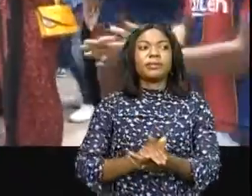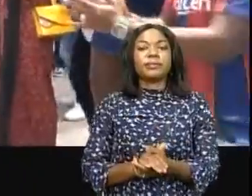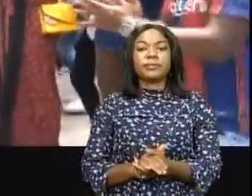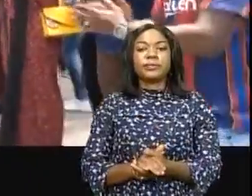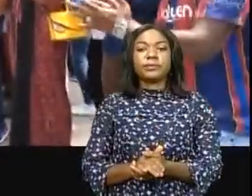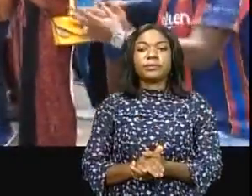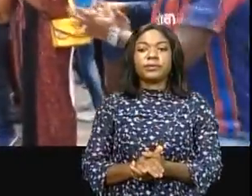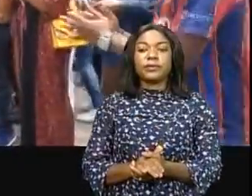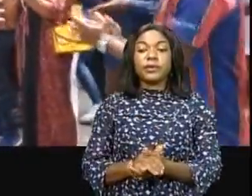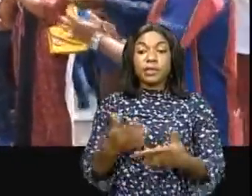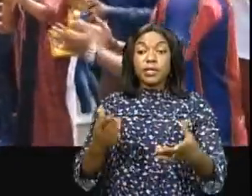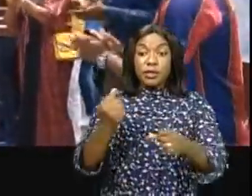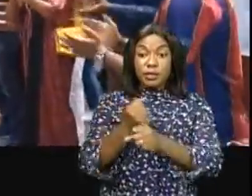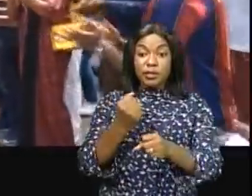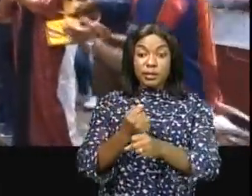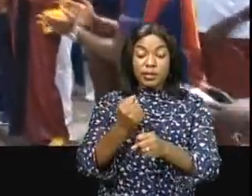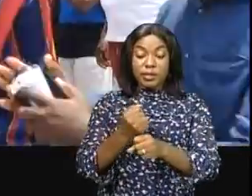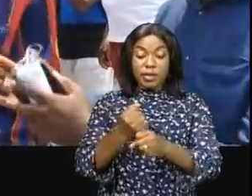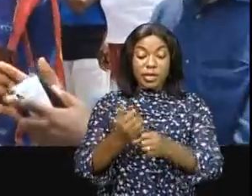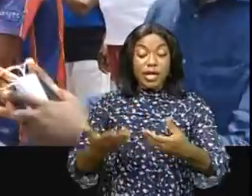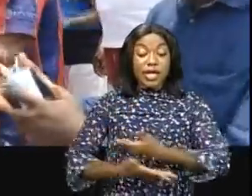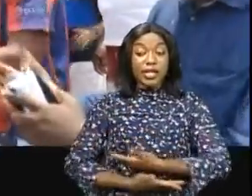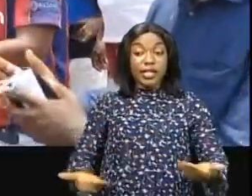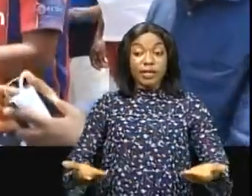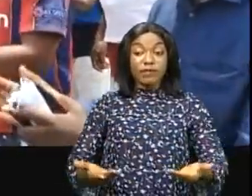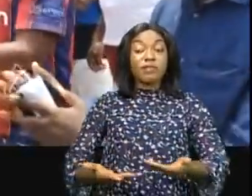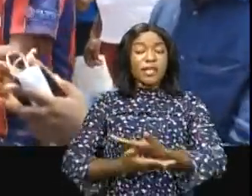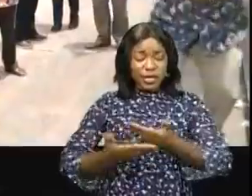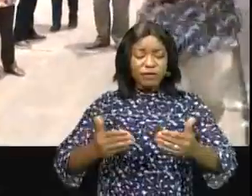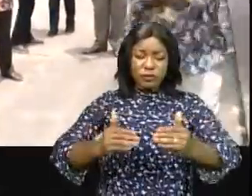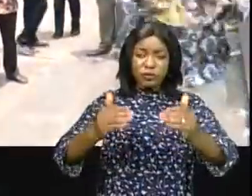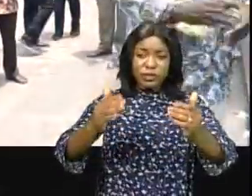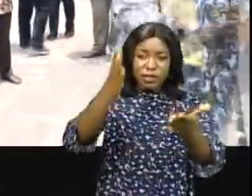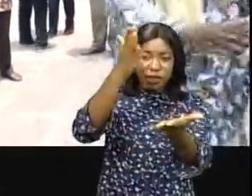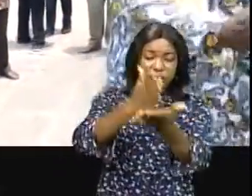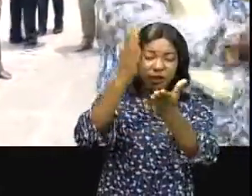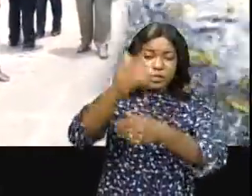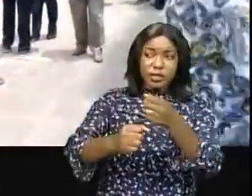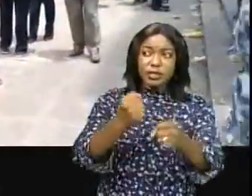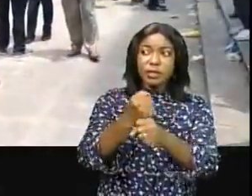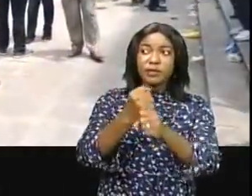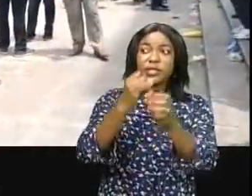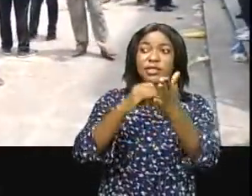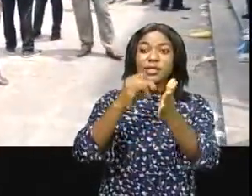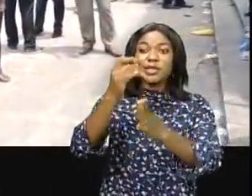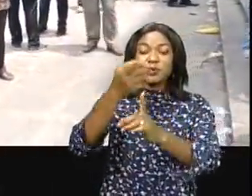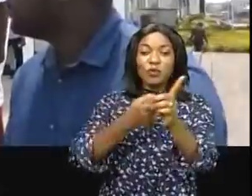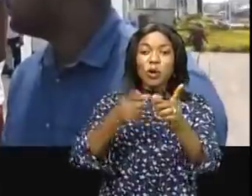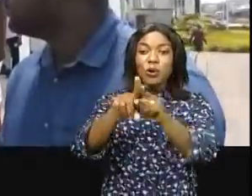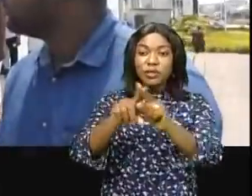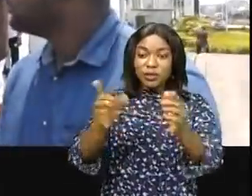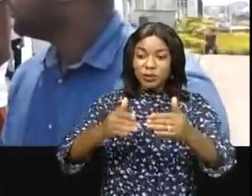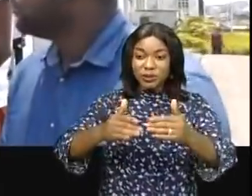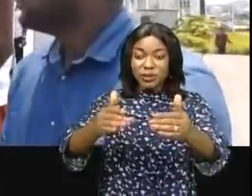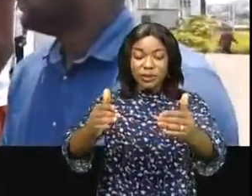Grève à l'administration de l'enseignement supérieur et universitaire, cet arrêt de travail qui a duré six mois semble continuer de s